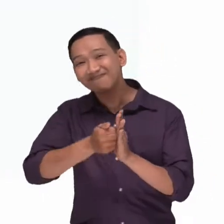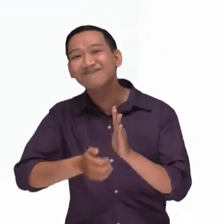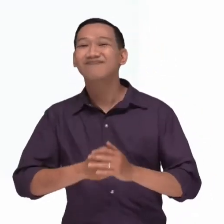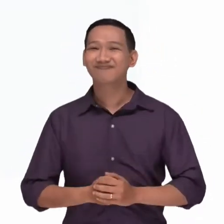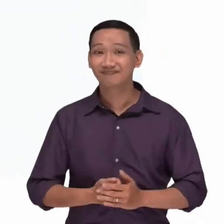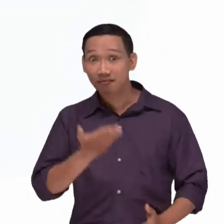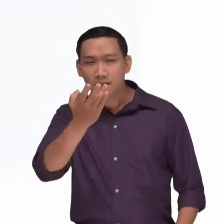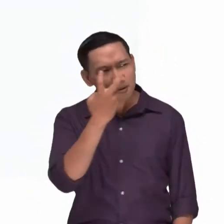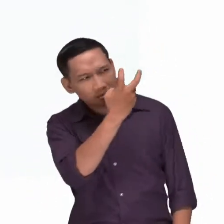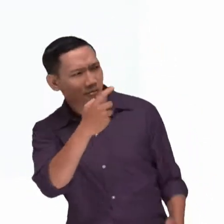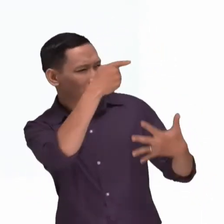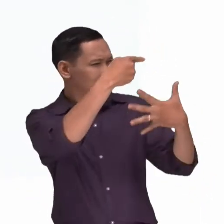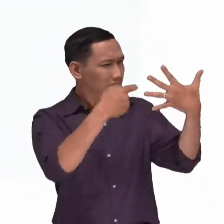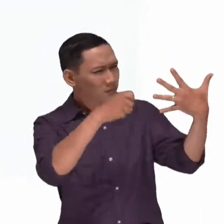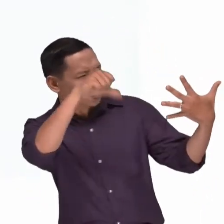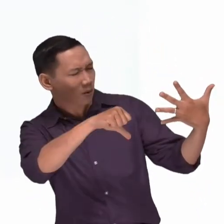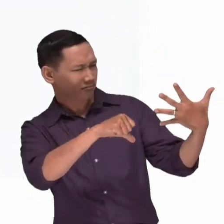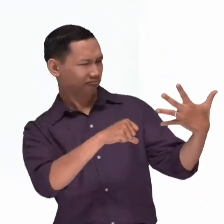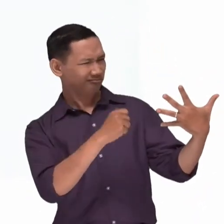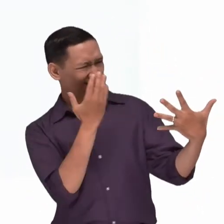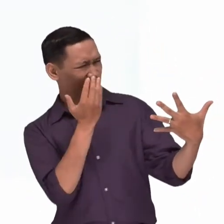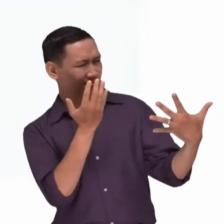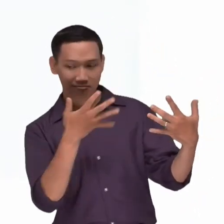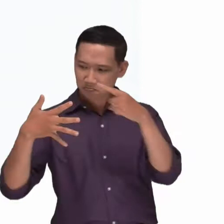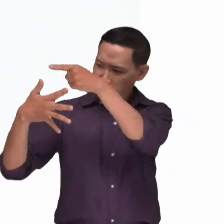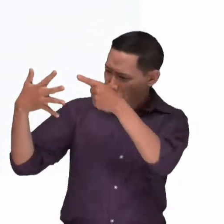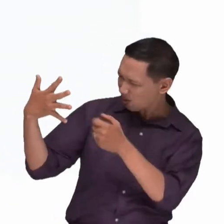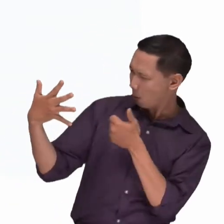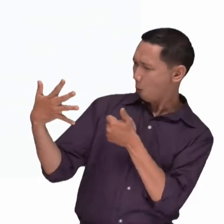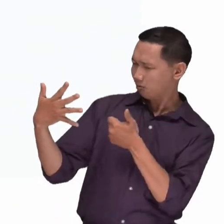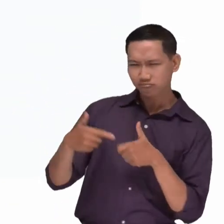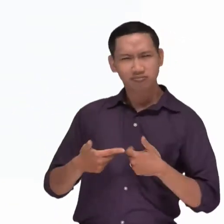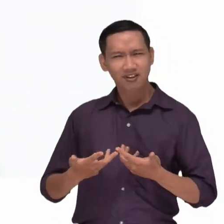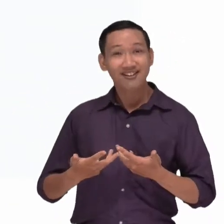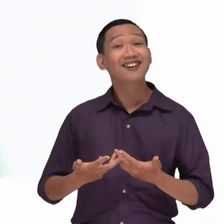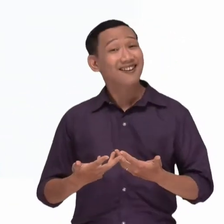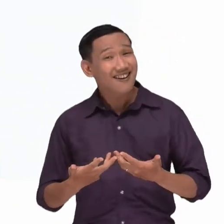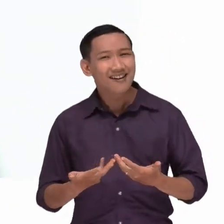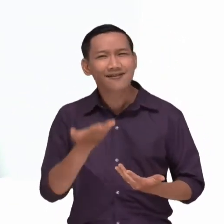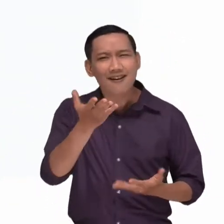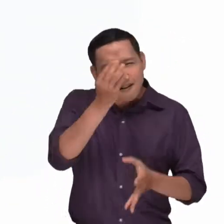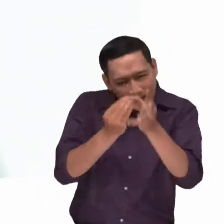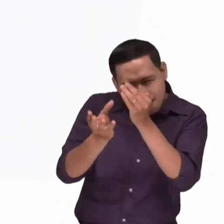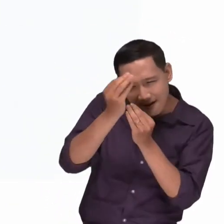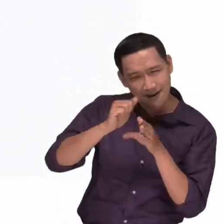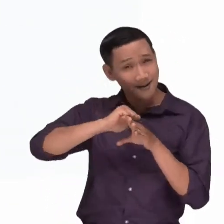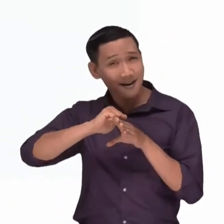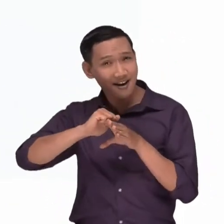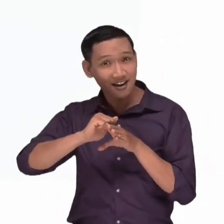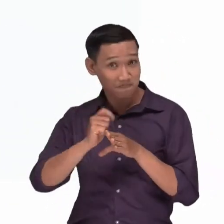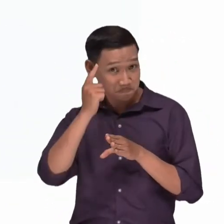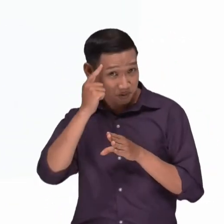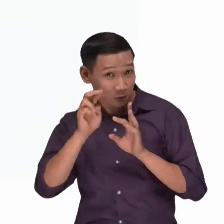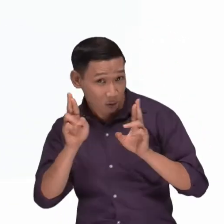Chăm ngôn chương 24 câu 5 nói Người tri thức gia thêm năng lực Nếu hiểu rõ tại sao mình từ chối làm một việc nào